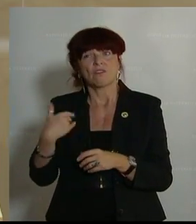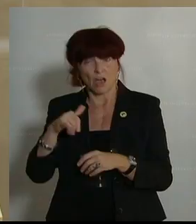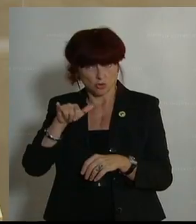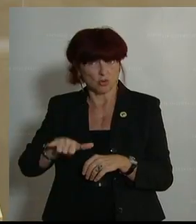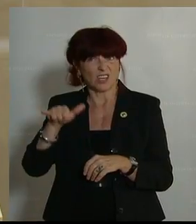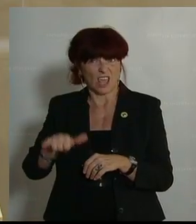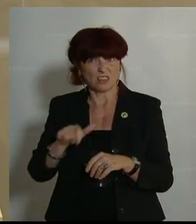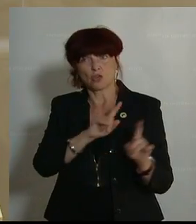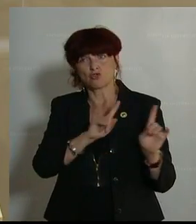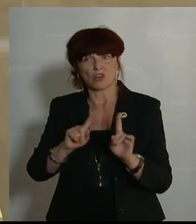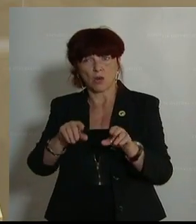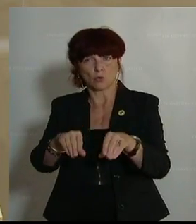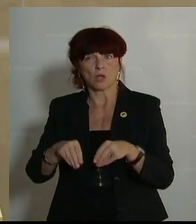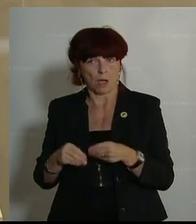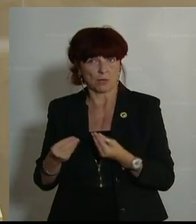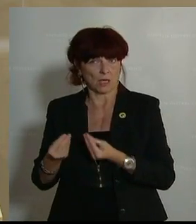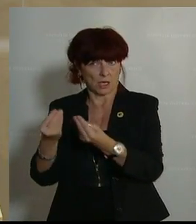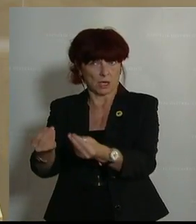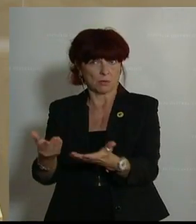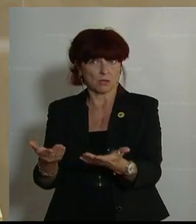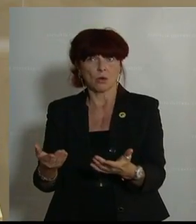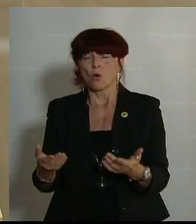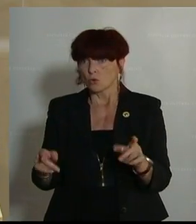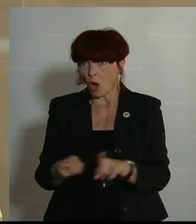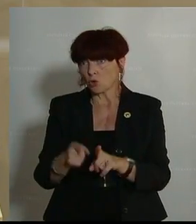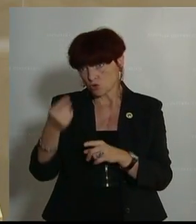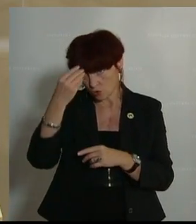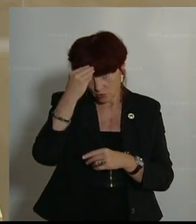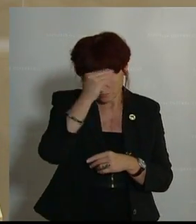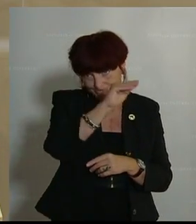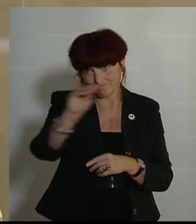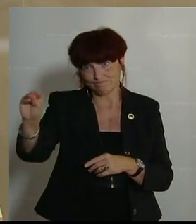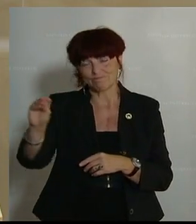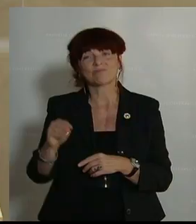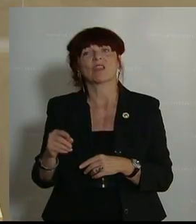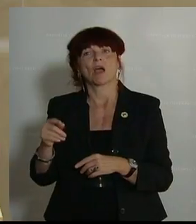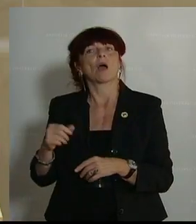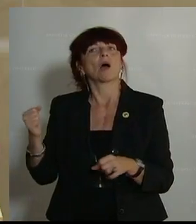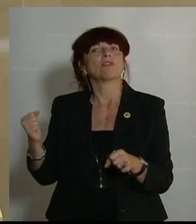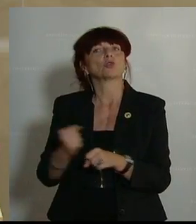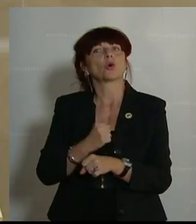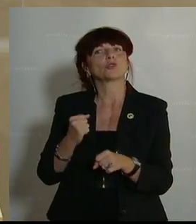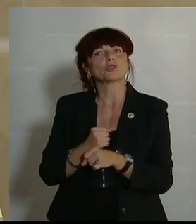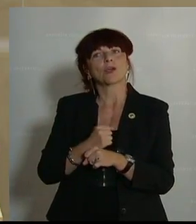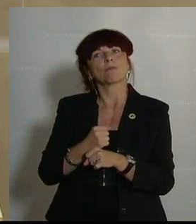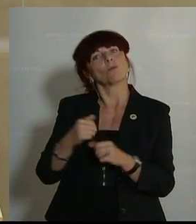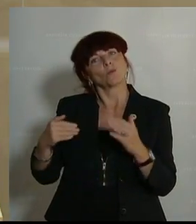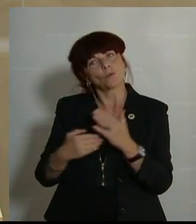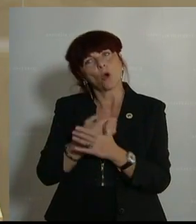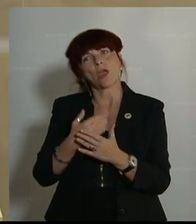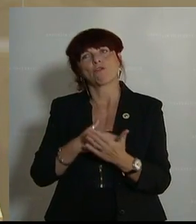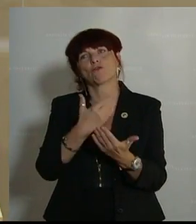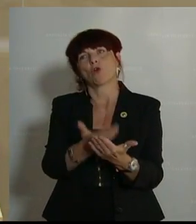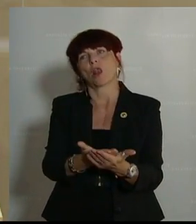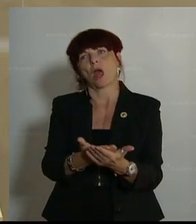Stellungnahme abgegeben und dabei auf die datenschutzrechtlichen Bedenken hingewiesen. Diese wurden eigentlich trotz neuerlicher Vorlage